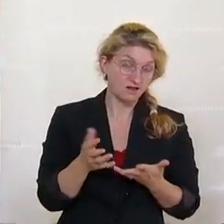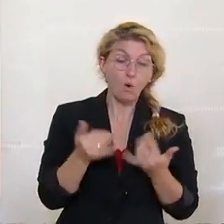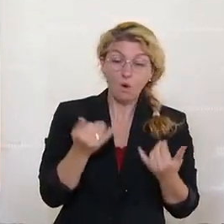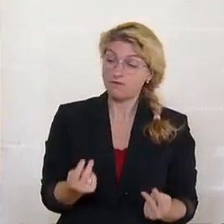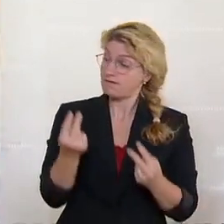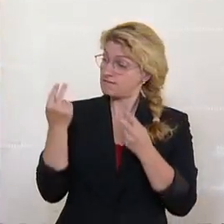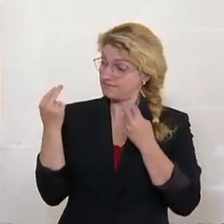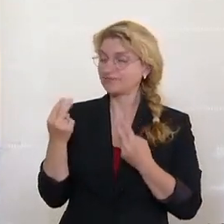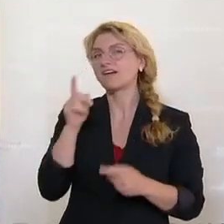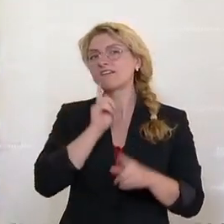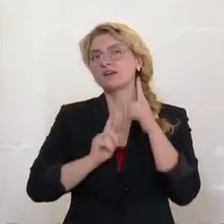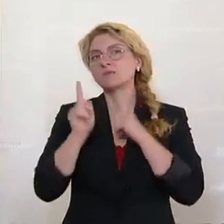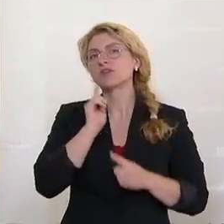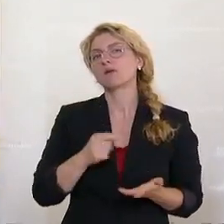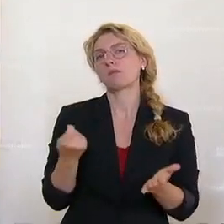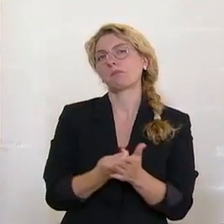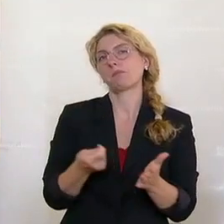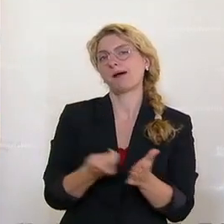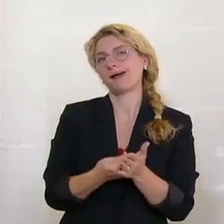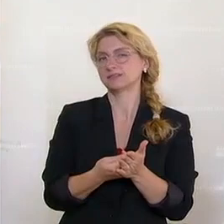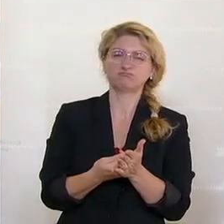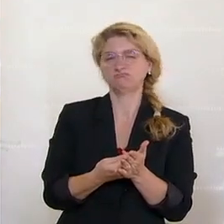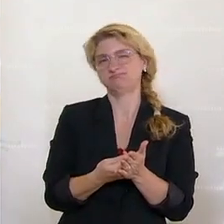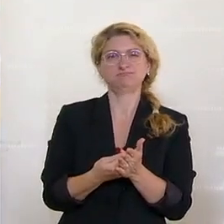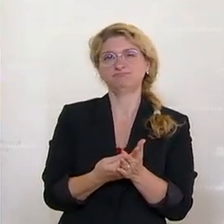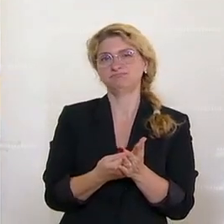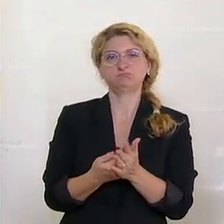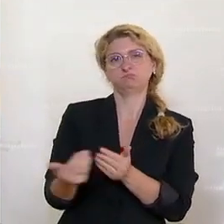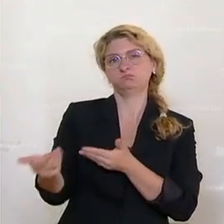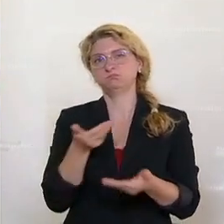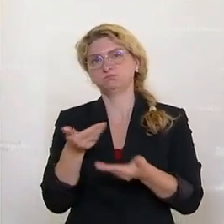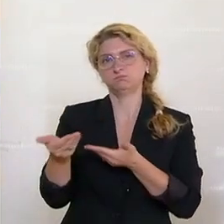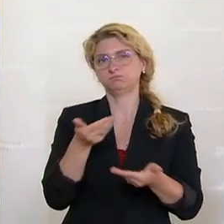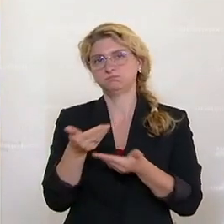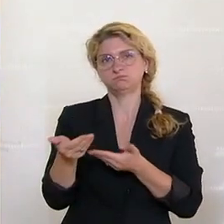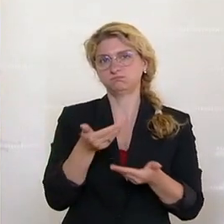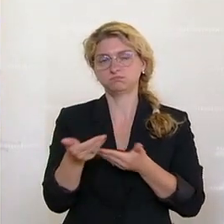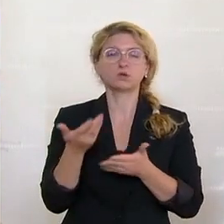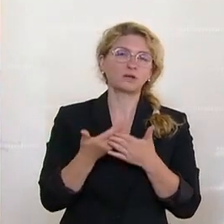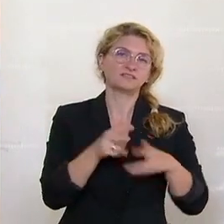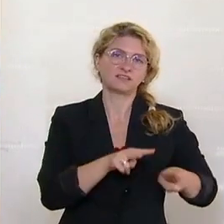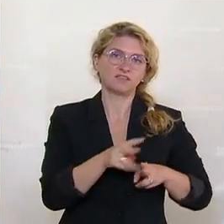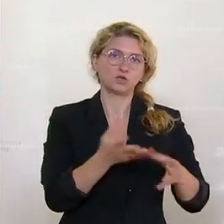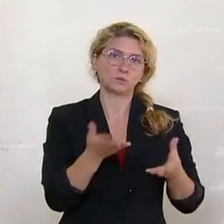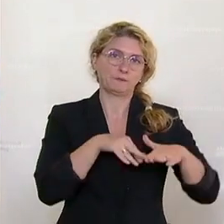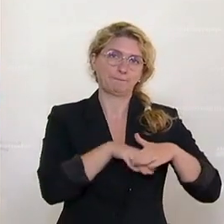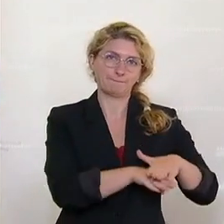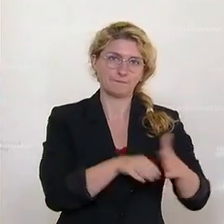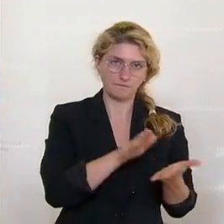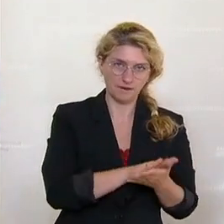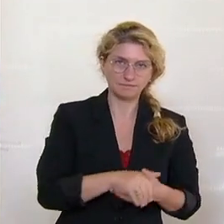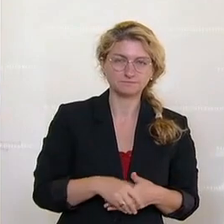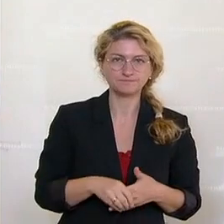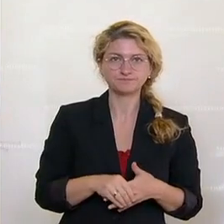dass der Preis nicht gestimmt hat. Und daher blieb das Video unter Verschluss vorerst. Am 17.